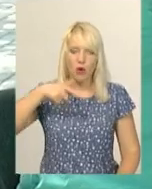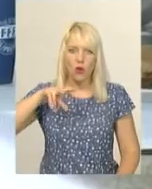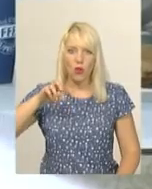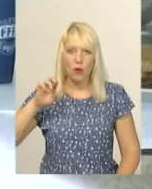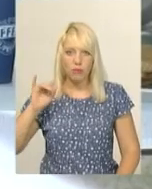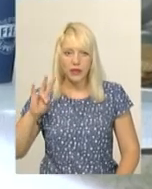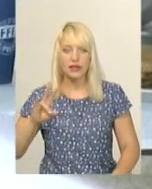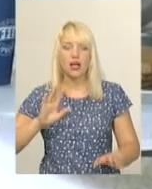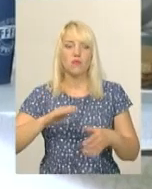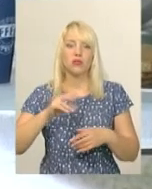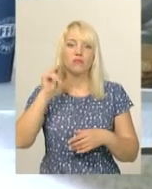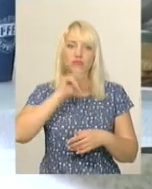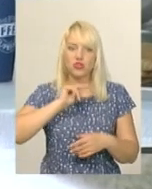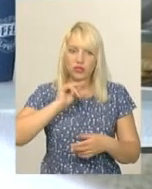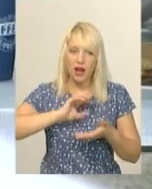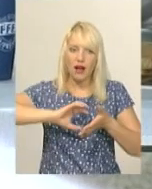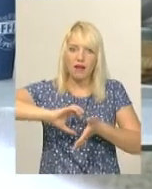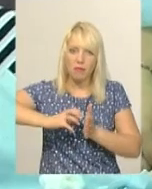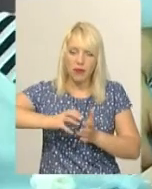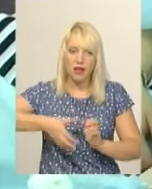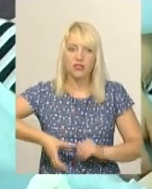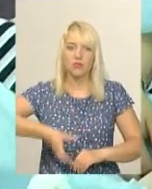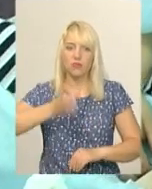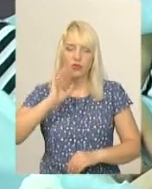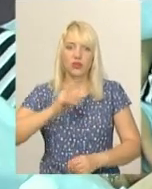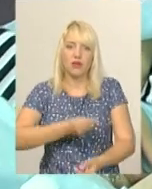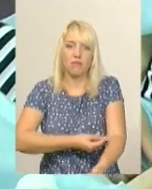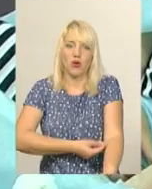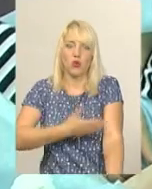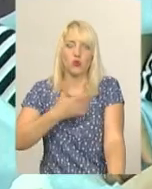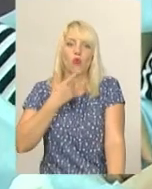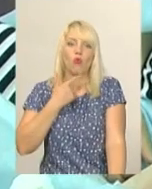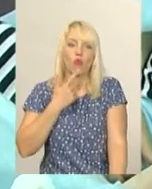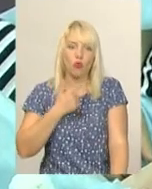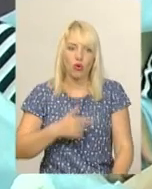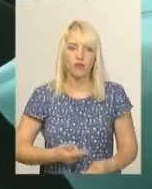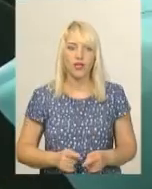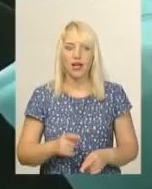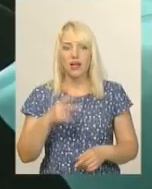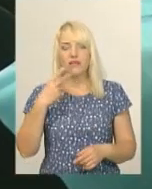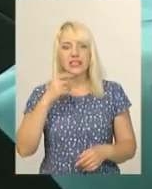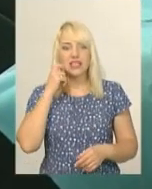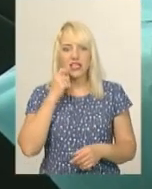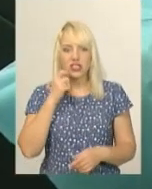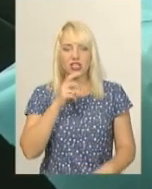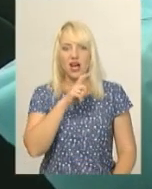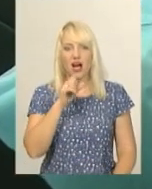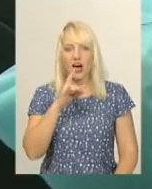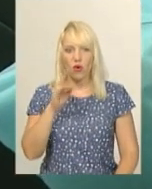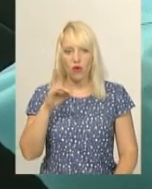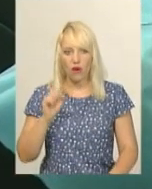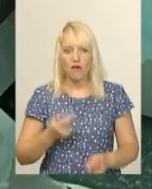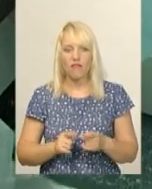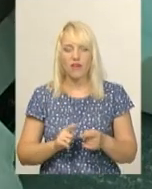цього у цієї людини беруть кров з вени. 20-річна Олена Карпова, координаторка соціального проєкту «Здай кров, подарує